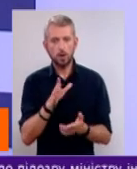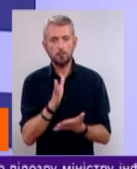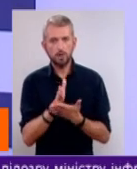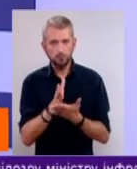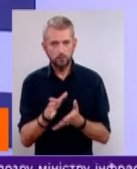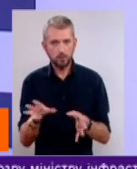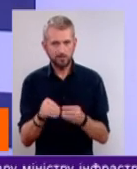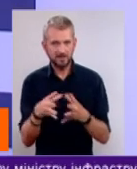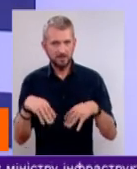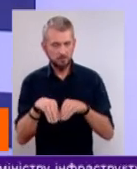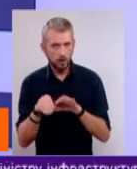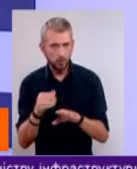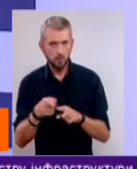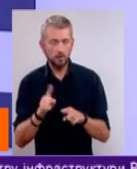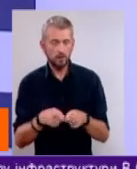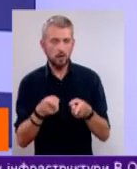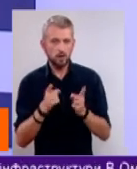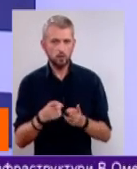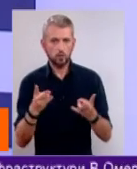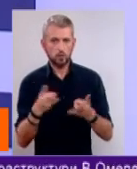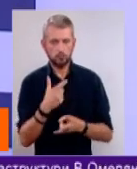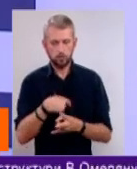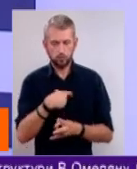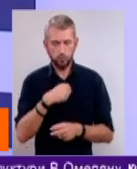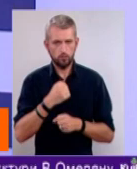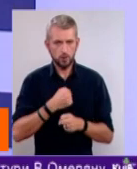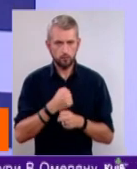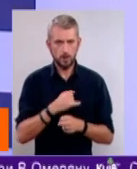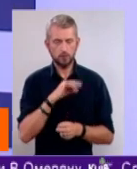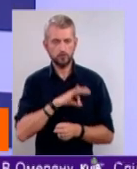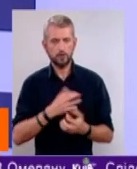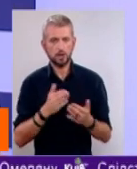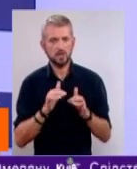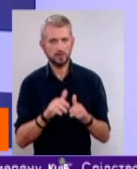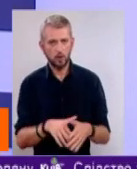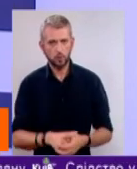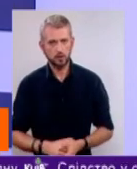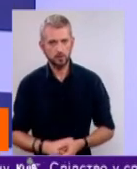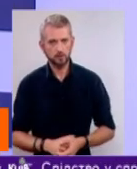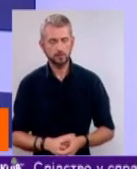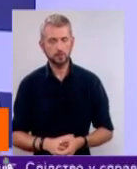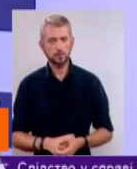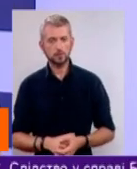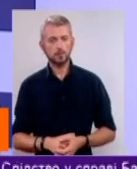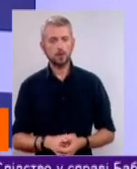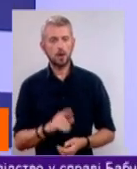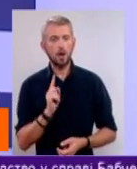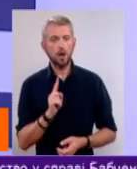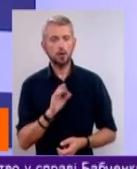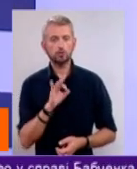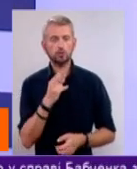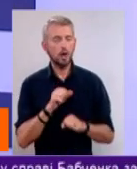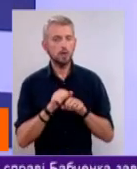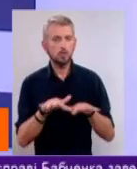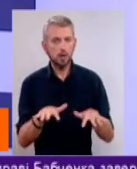своєю сім'єю, це дійсно треба напевно собою працювати і вживати якісь заходи. Але там, знову ж таки, соціальні